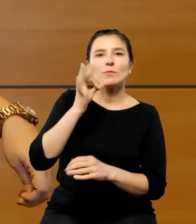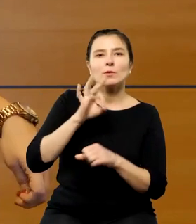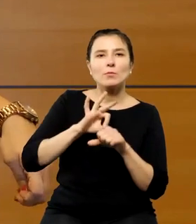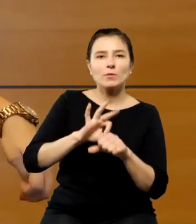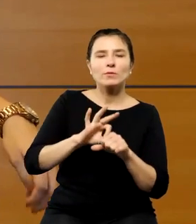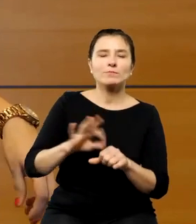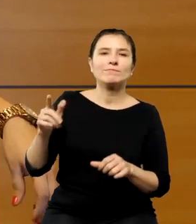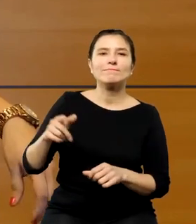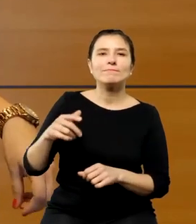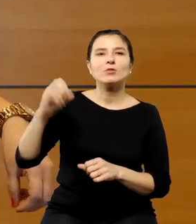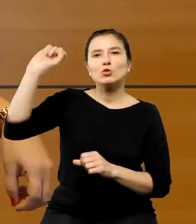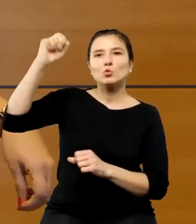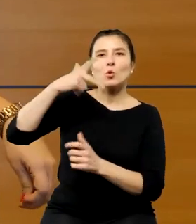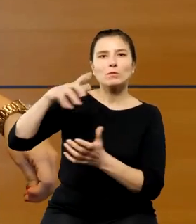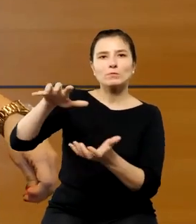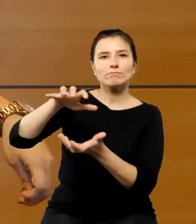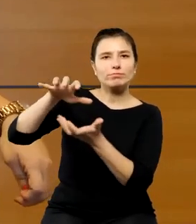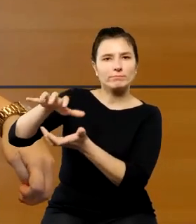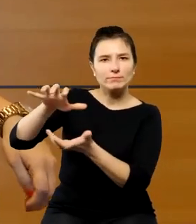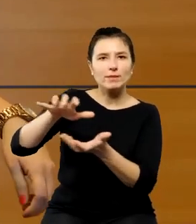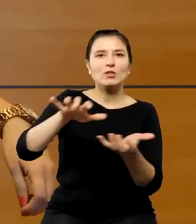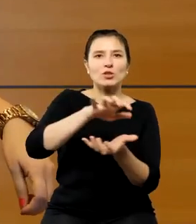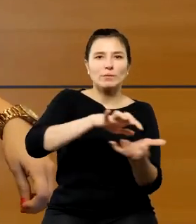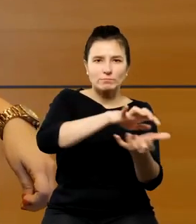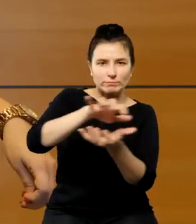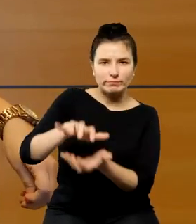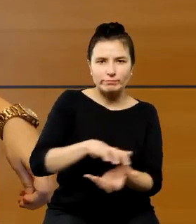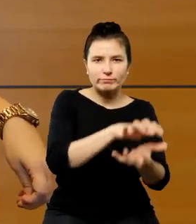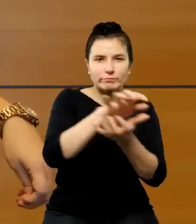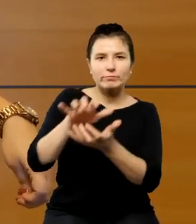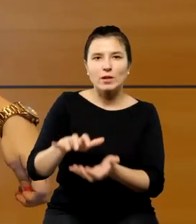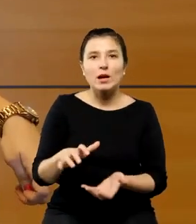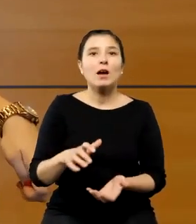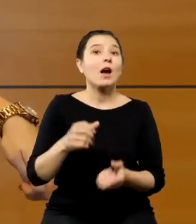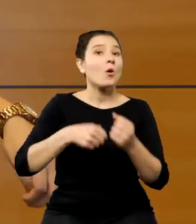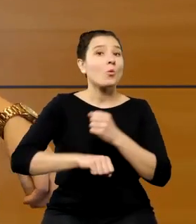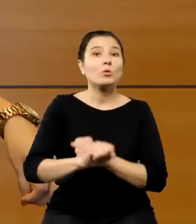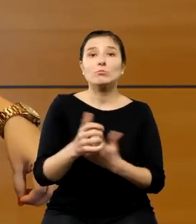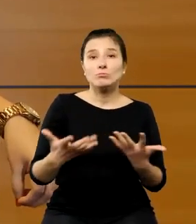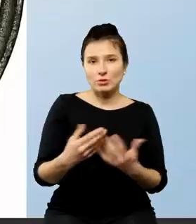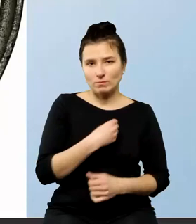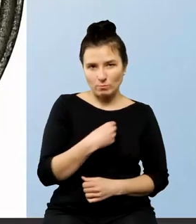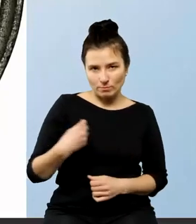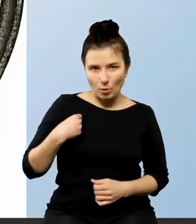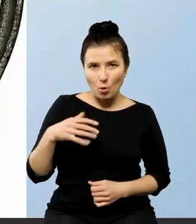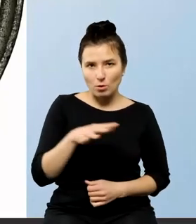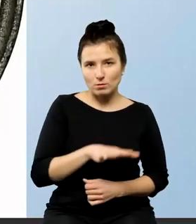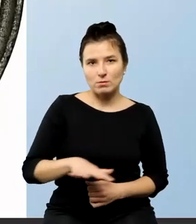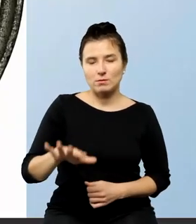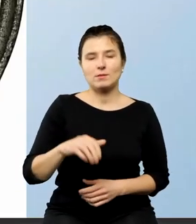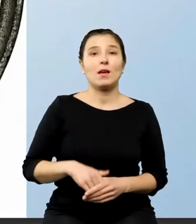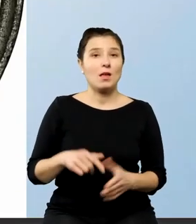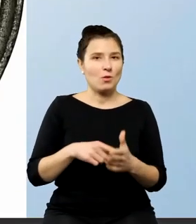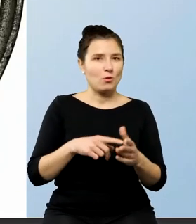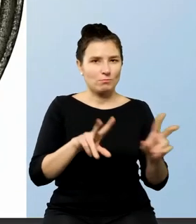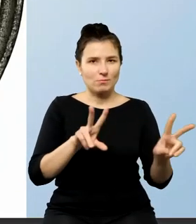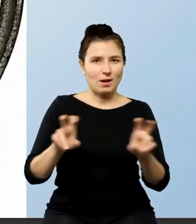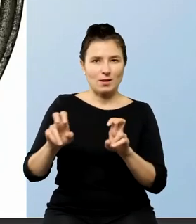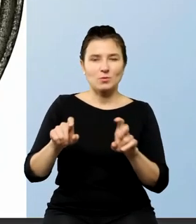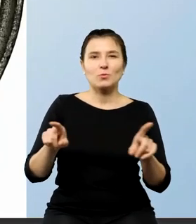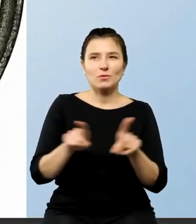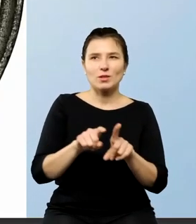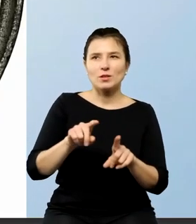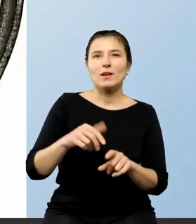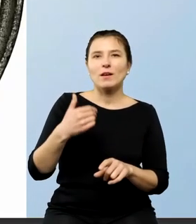słońce wzruszył ziemię polskiego wydało plemię to jest właśnie też hasło które pojawiło się na tym